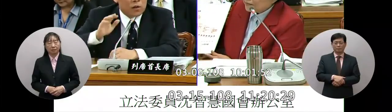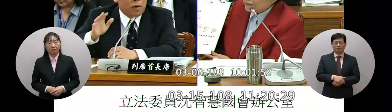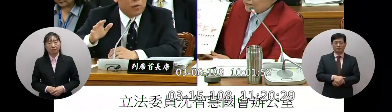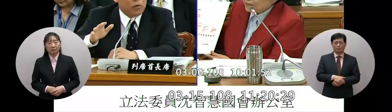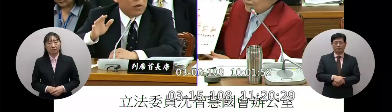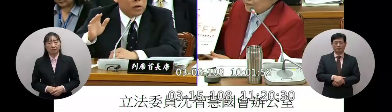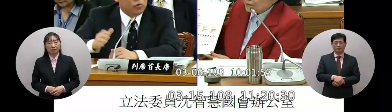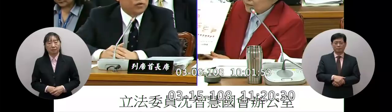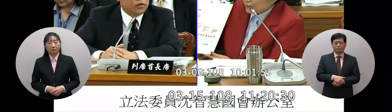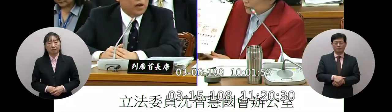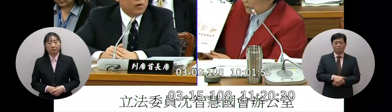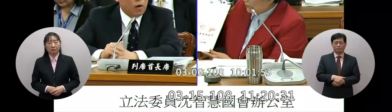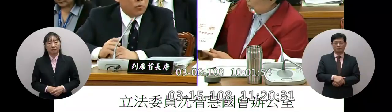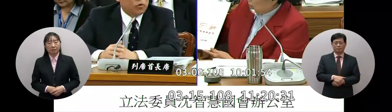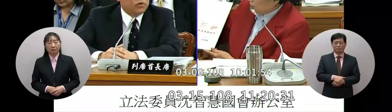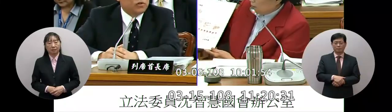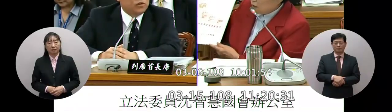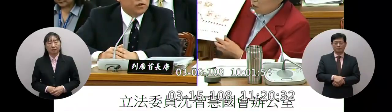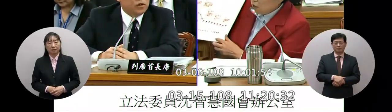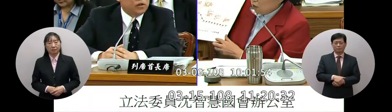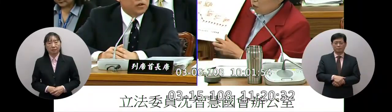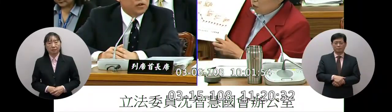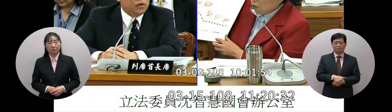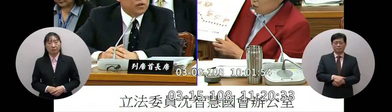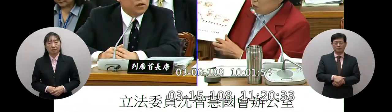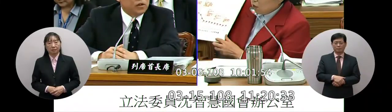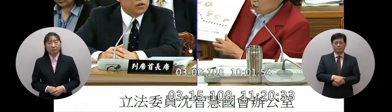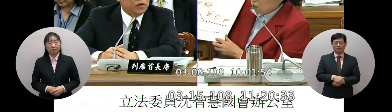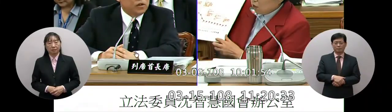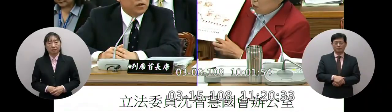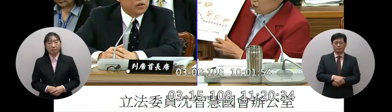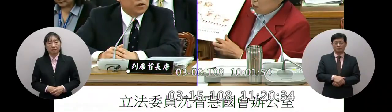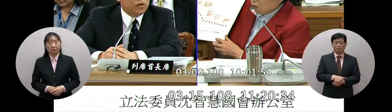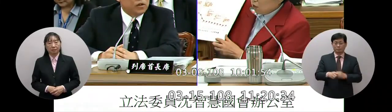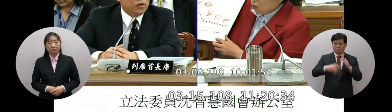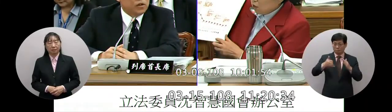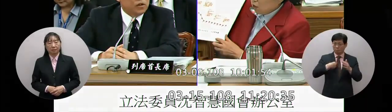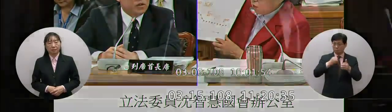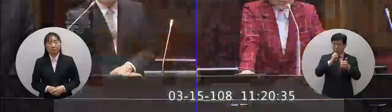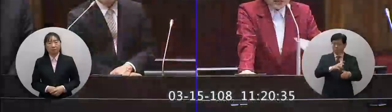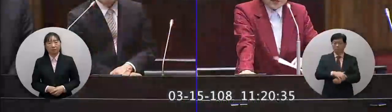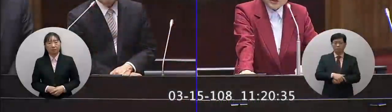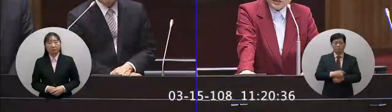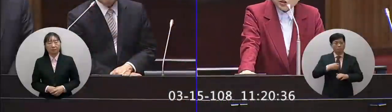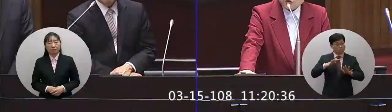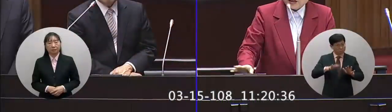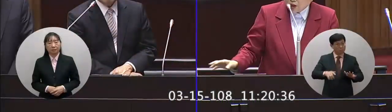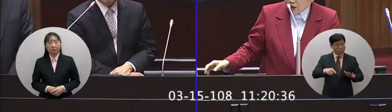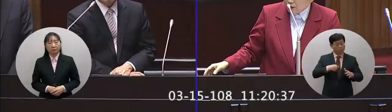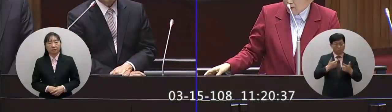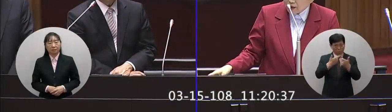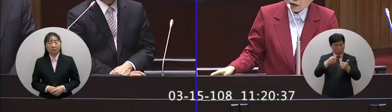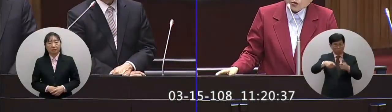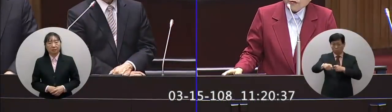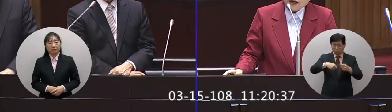人任何的法律或任何的措施法務部都是支持的院長,我告訴你我現在為這個周